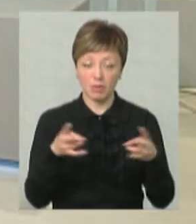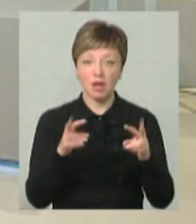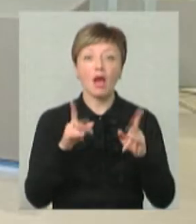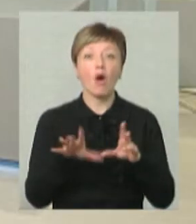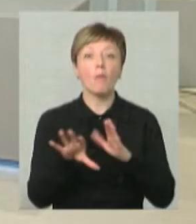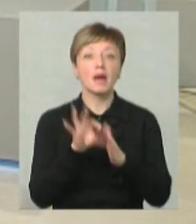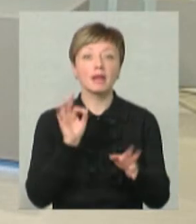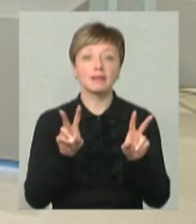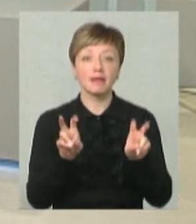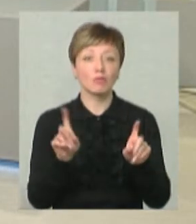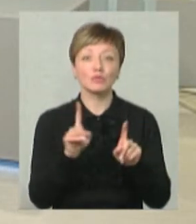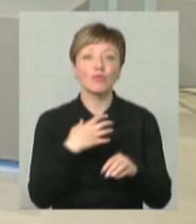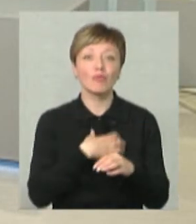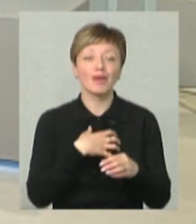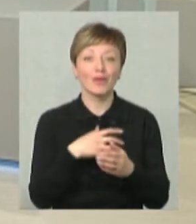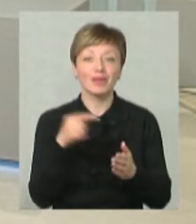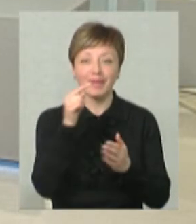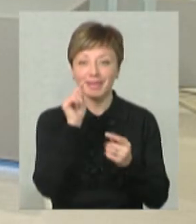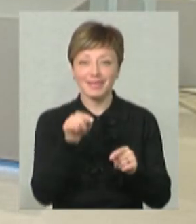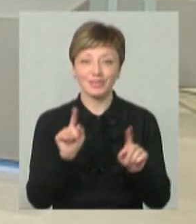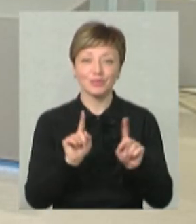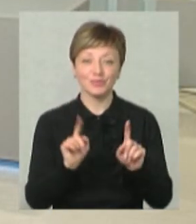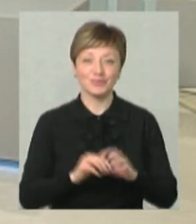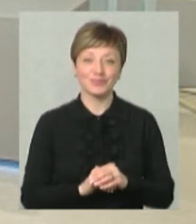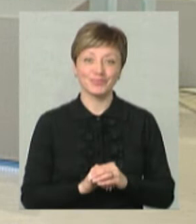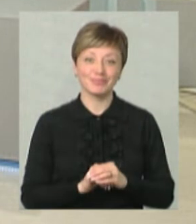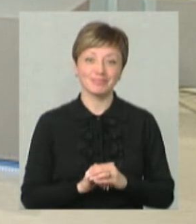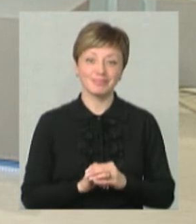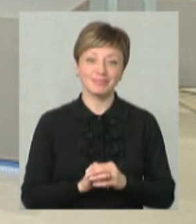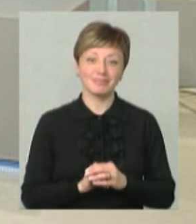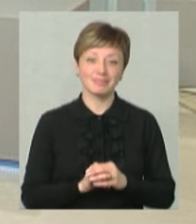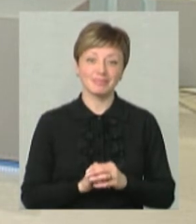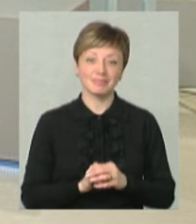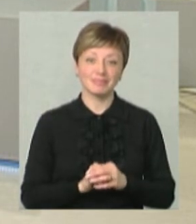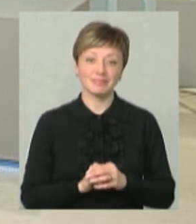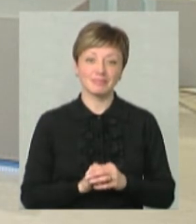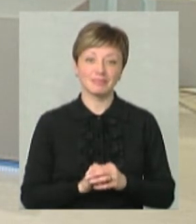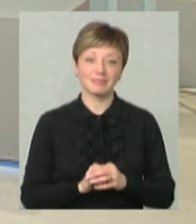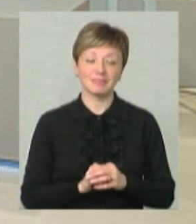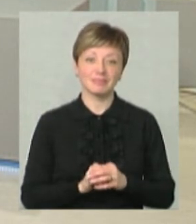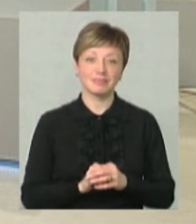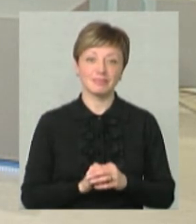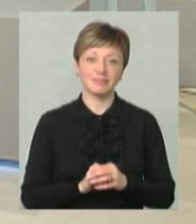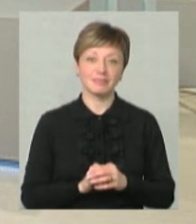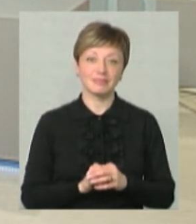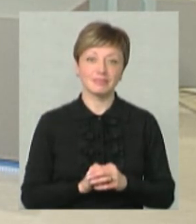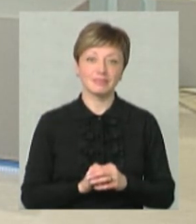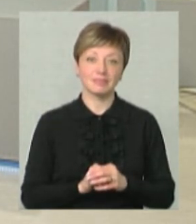обирається тема? Що в пріоритеті? Чи буває по-різному, можливо? Ну, якщо ця виставка,